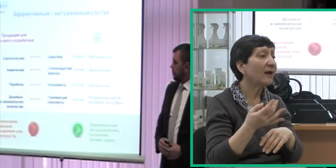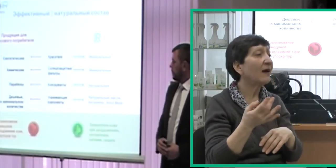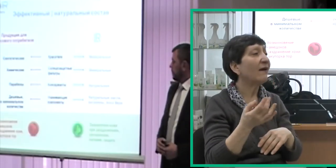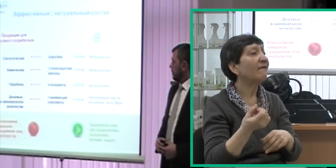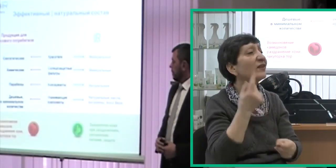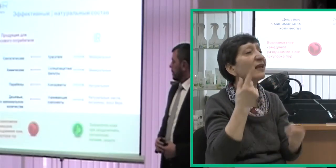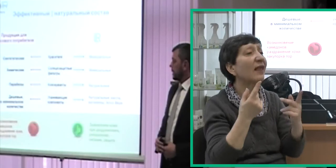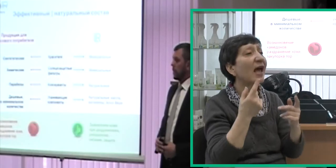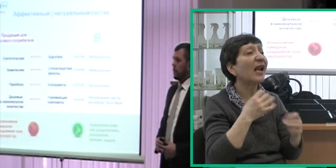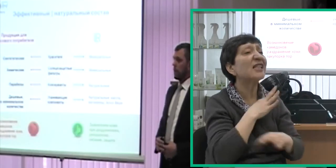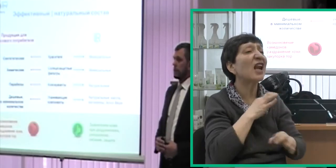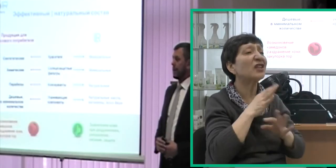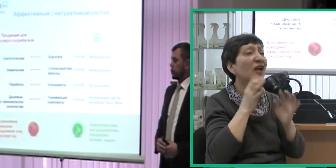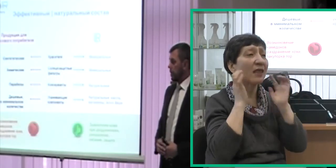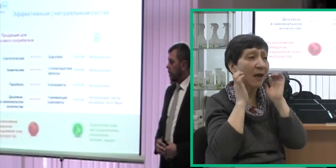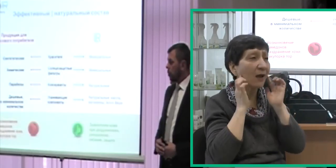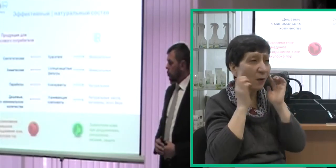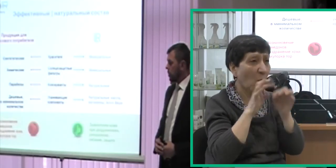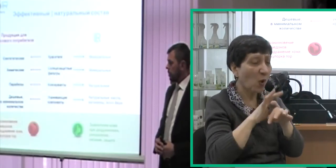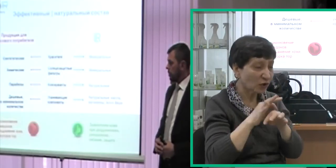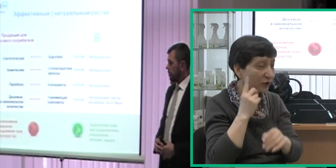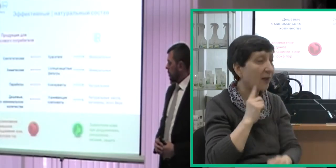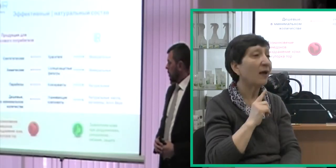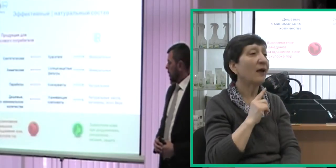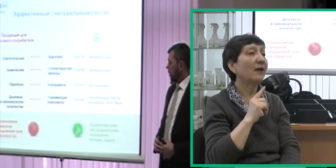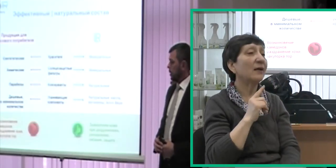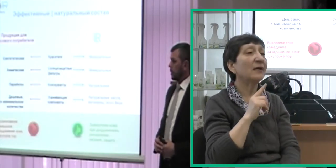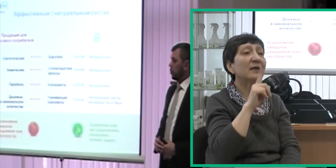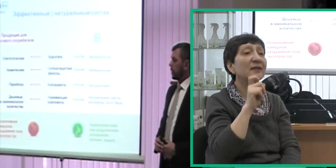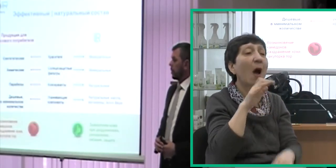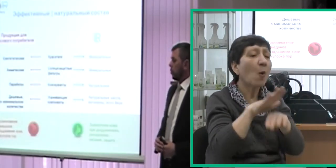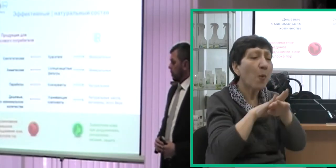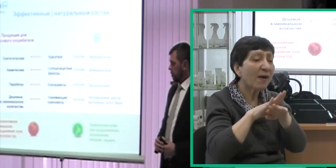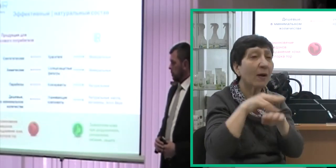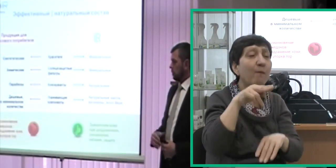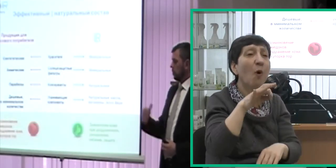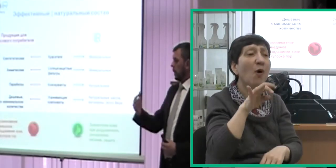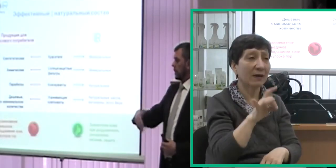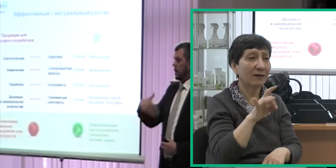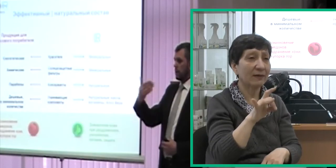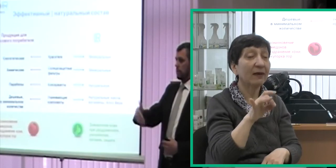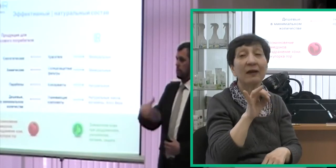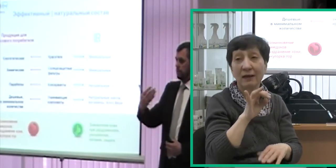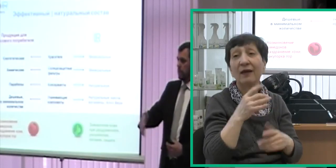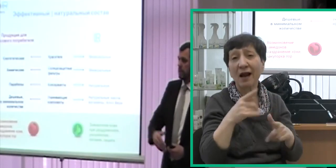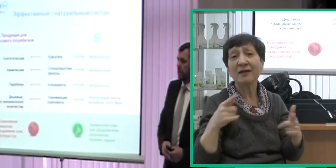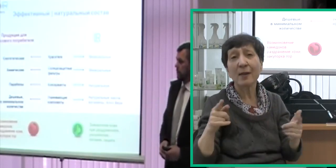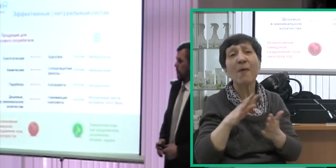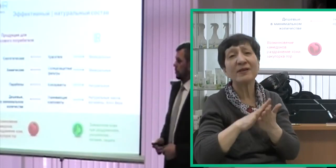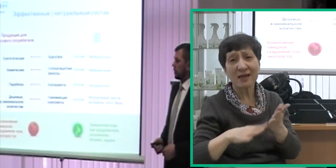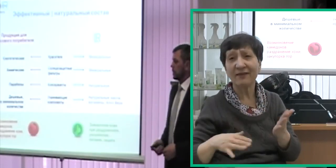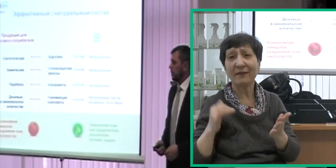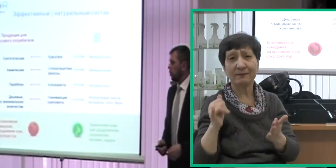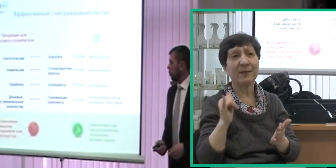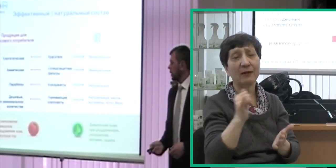болезней, возникновение раздражения кожи, закупорка, порт и так далее. Все